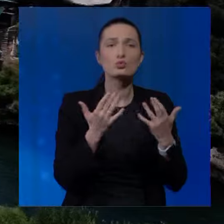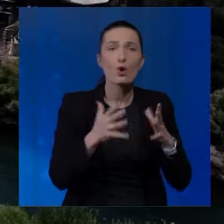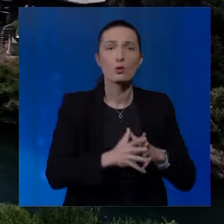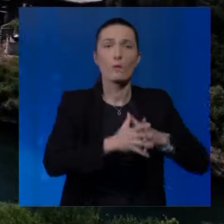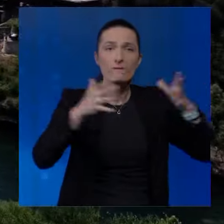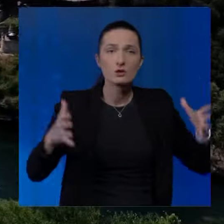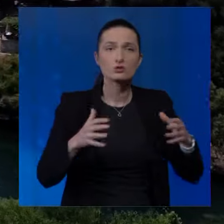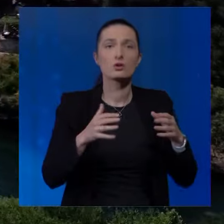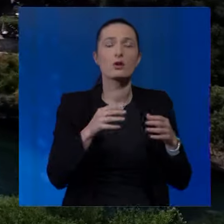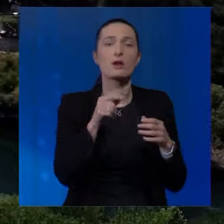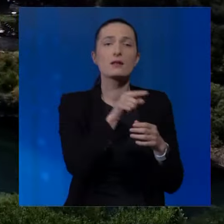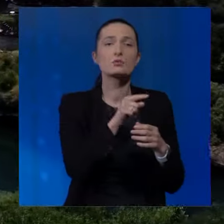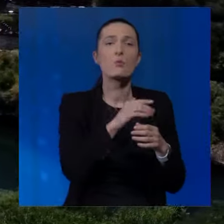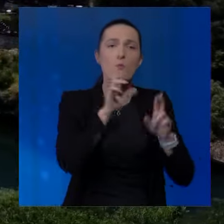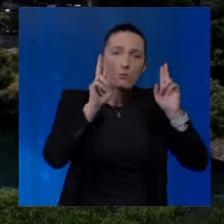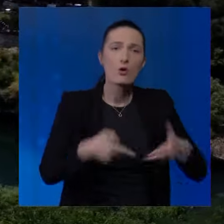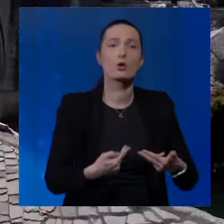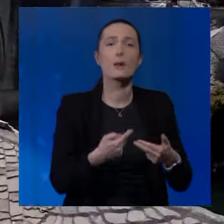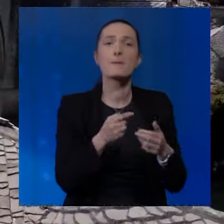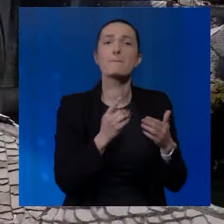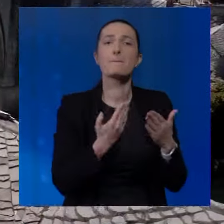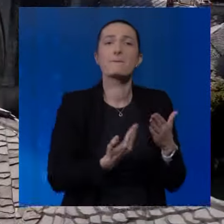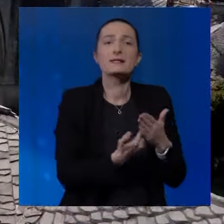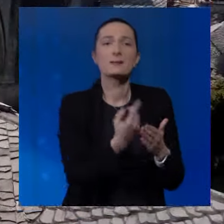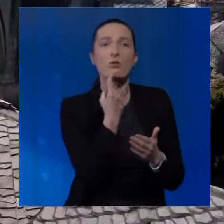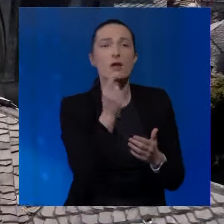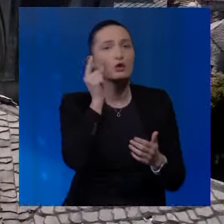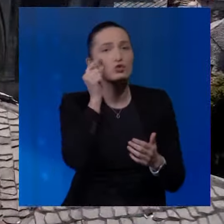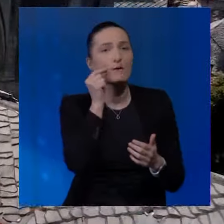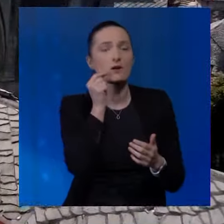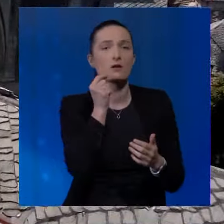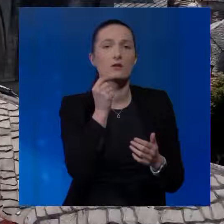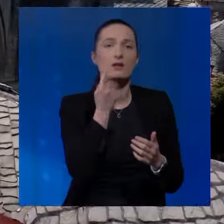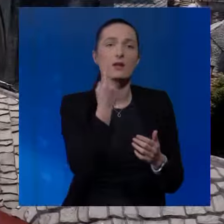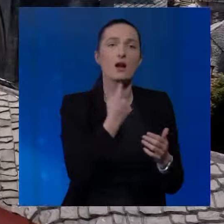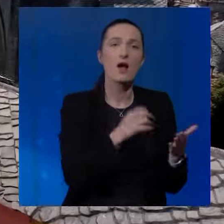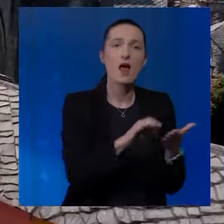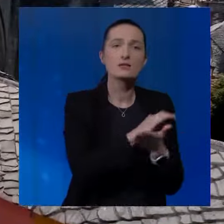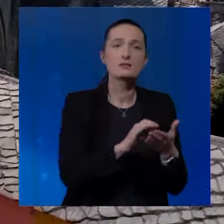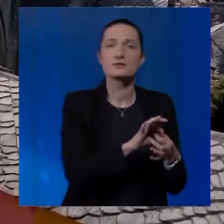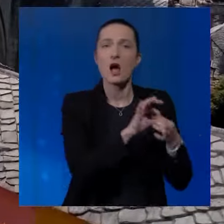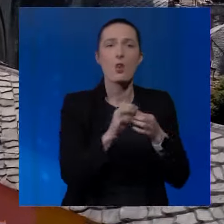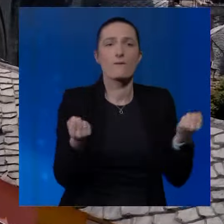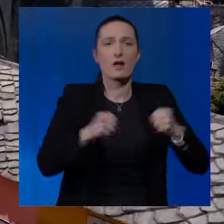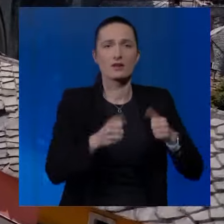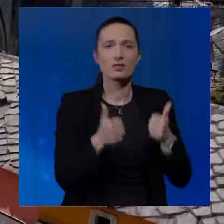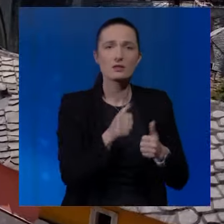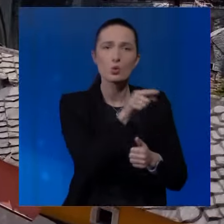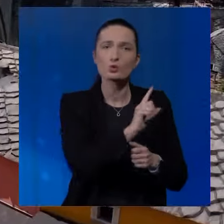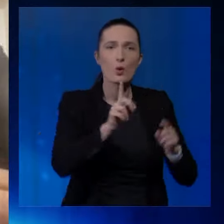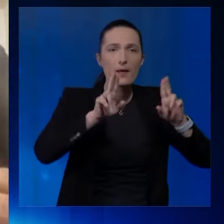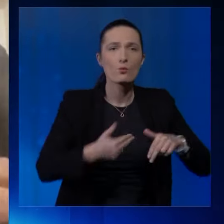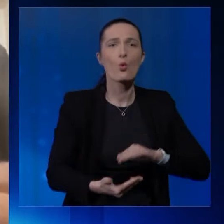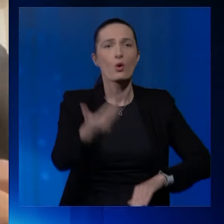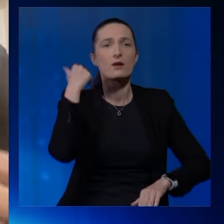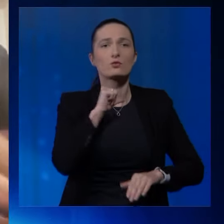toliko, da su mogli jedan čovjek, jedan glas stalno gledati. Danas vam to ne mogu, odavno, ne mogu i ovaj statut